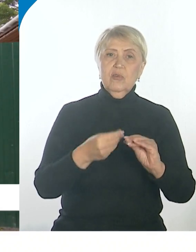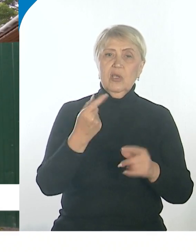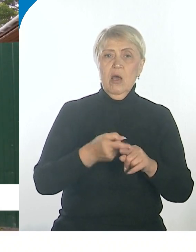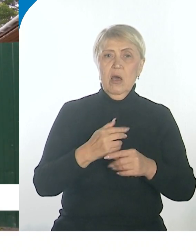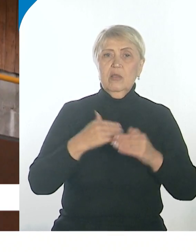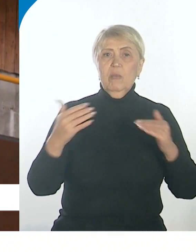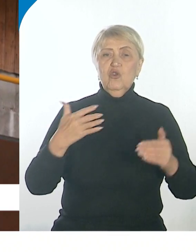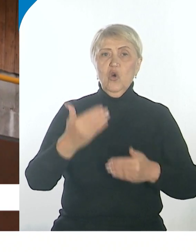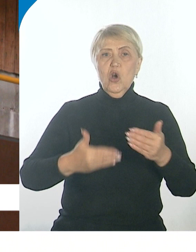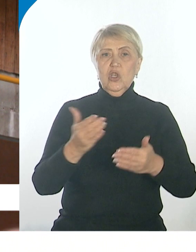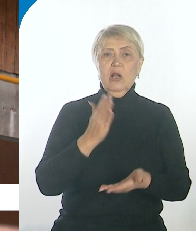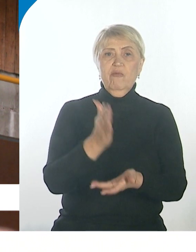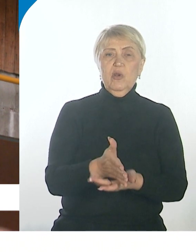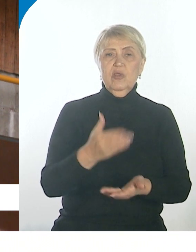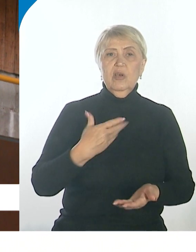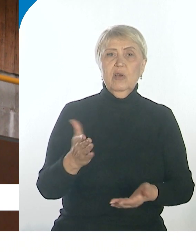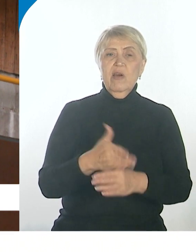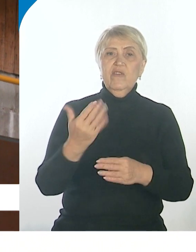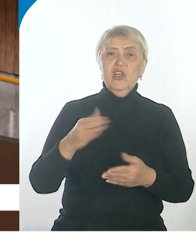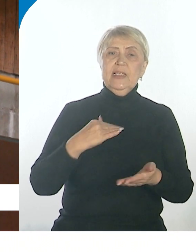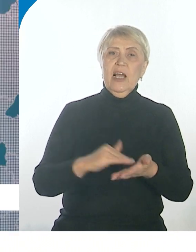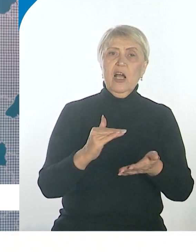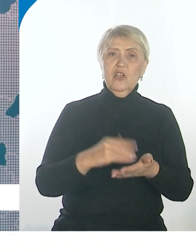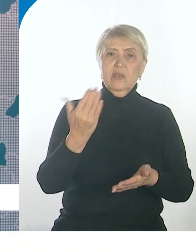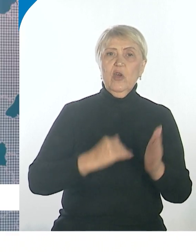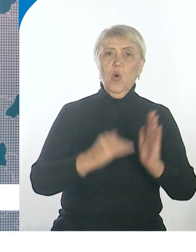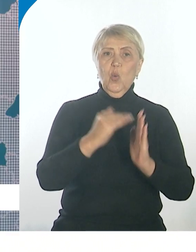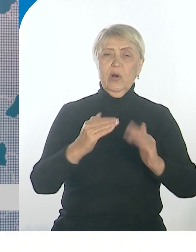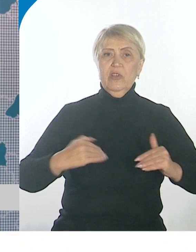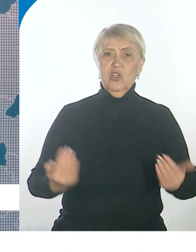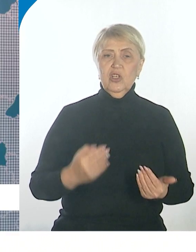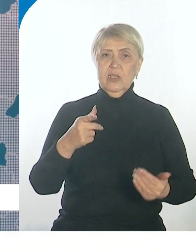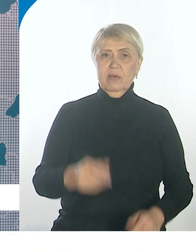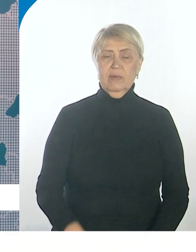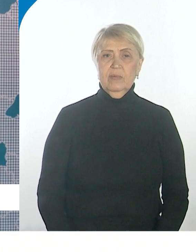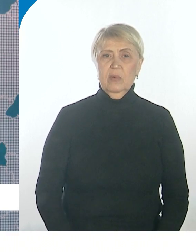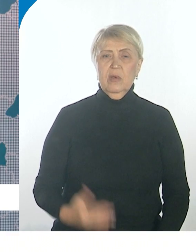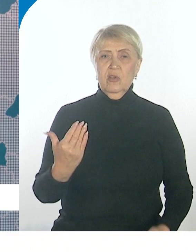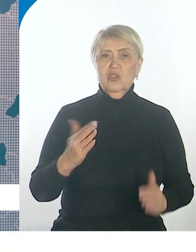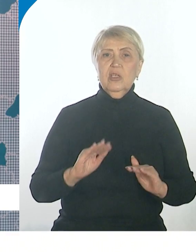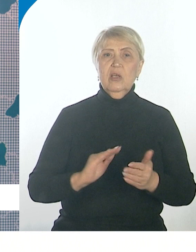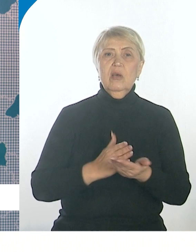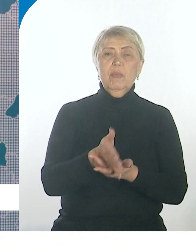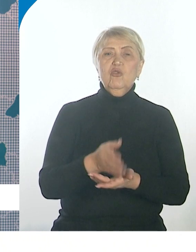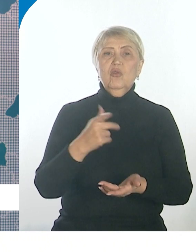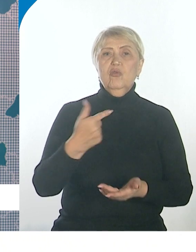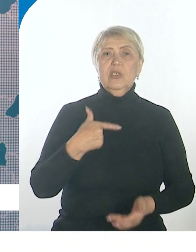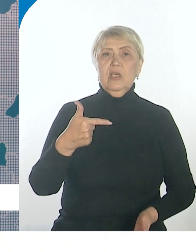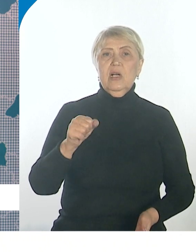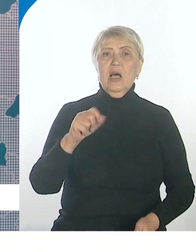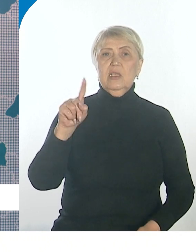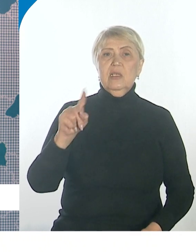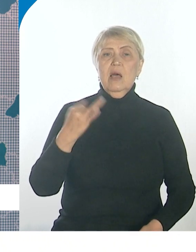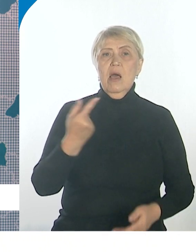вперед в части качества и уровня жизни граждан Мичуринского сельского поселения. Потому что пришел газ в дома. Это и